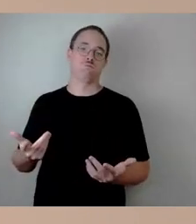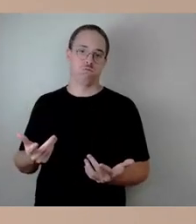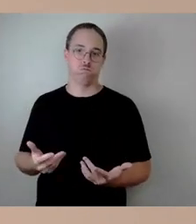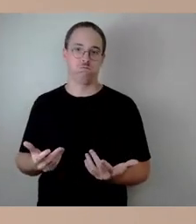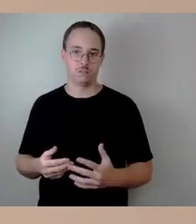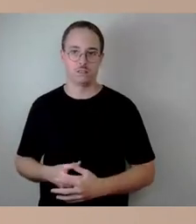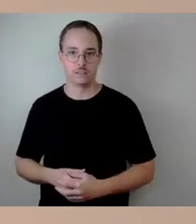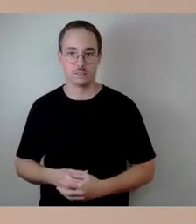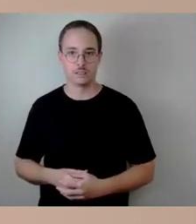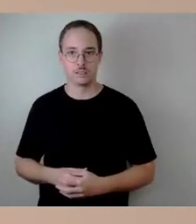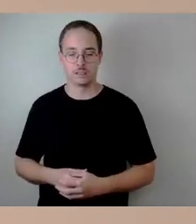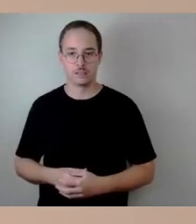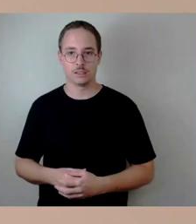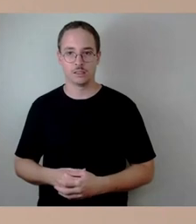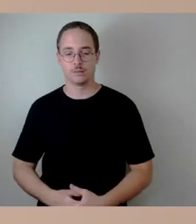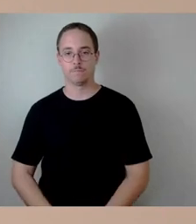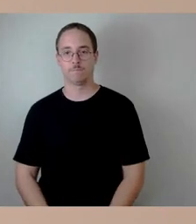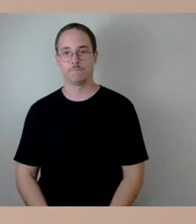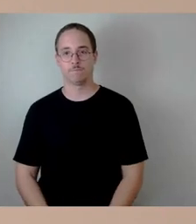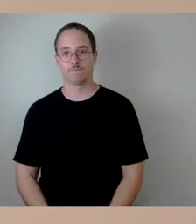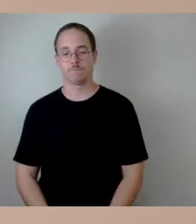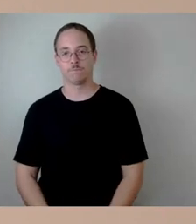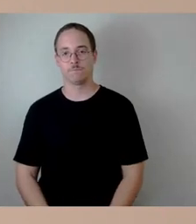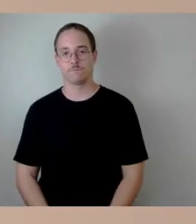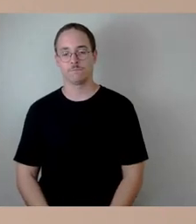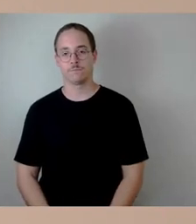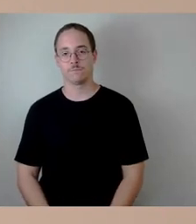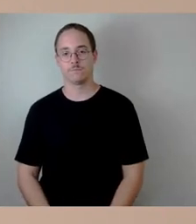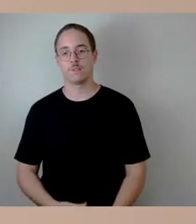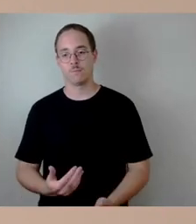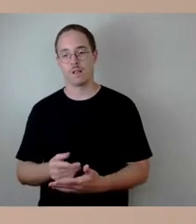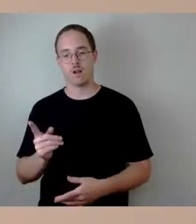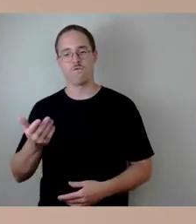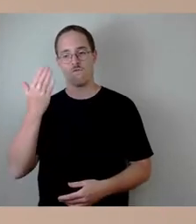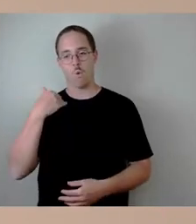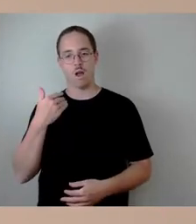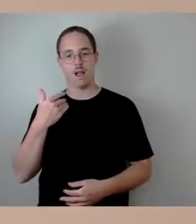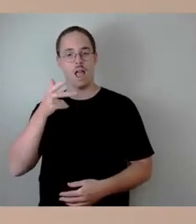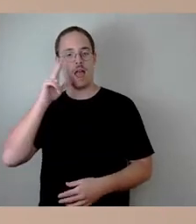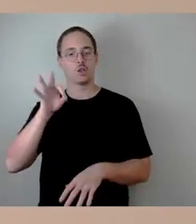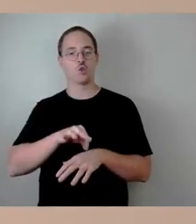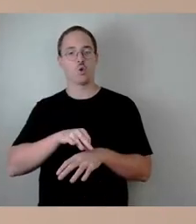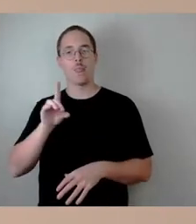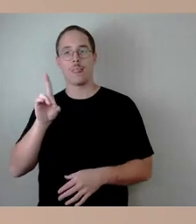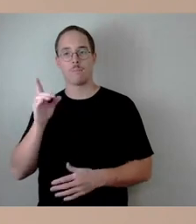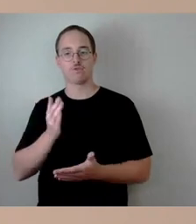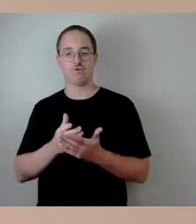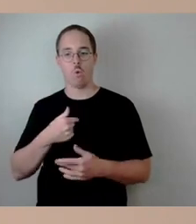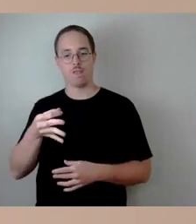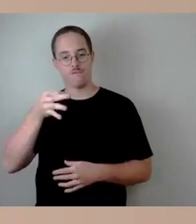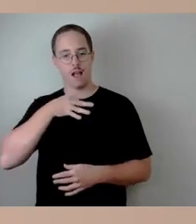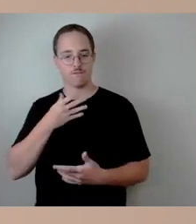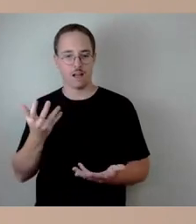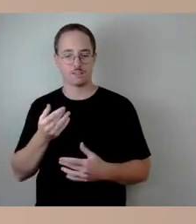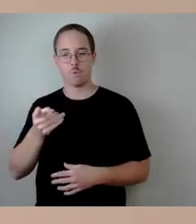Und die Frage, die de facto Herr Dr. Depp schon gestellt hat, ob jetzt angesichts der Ereignisse nochmal weitere Prüfungen vorgenommen werden,